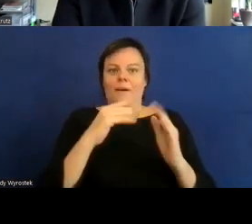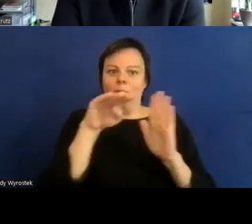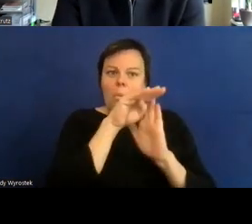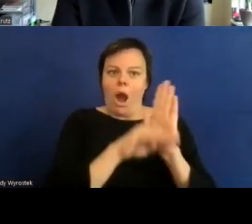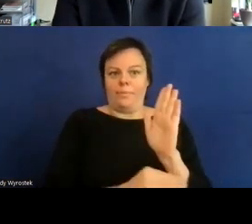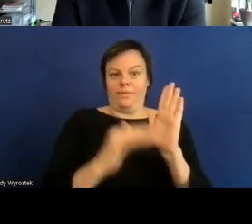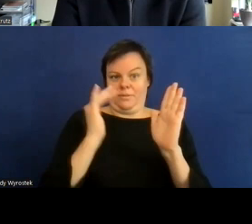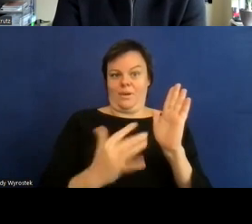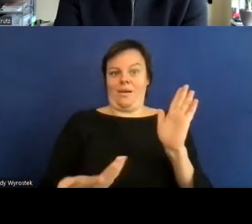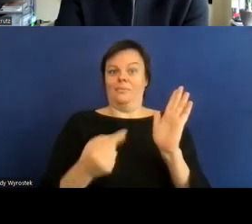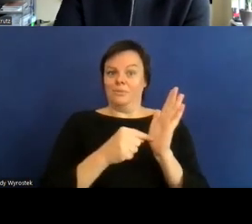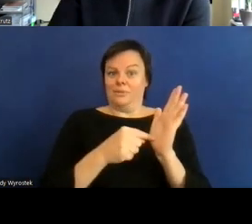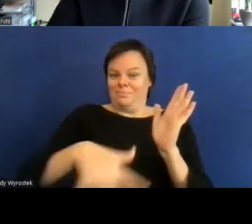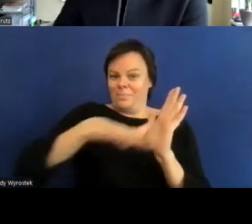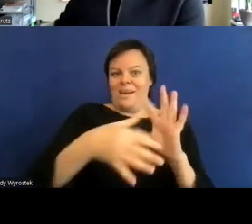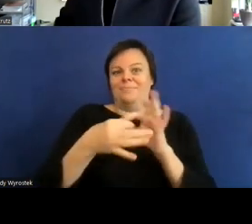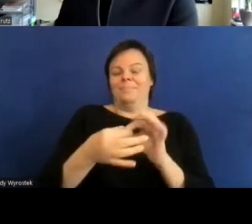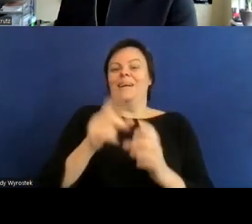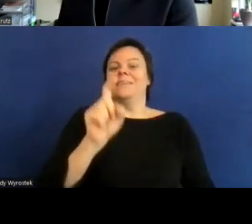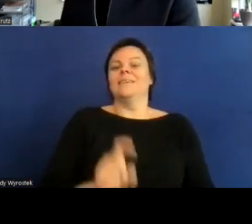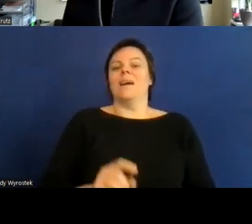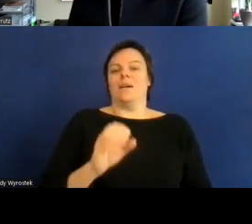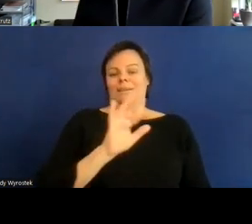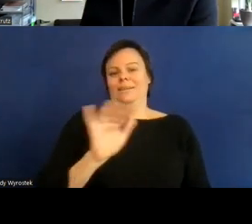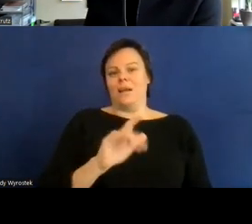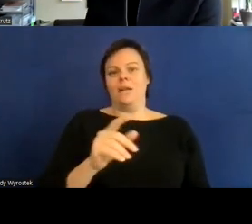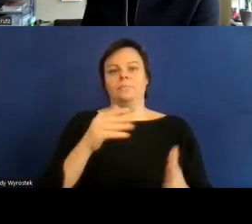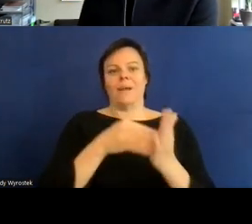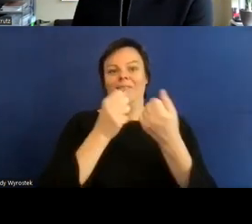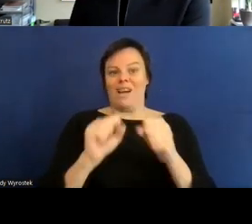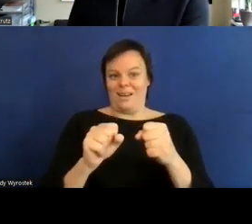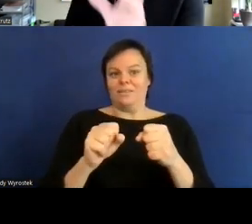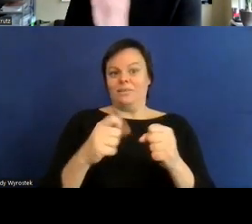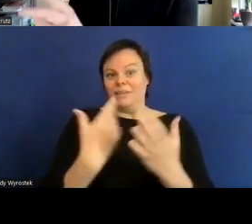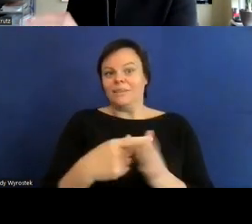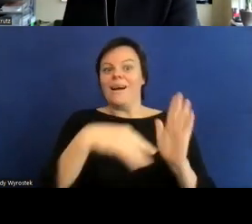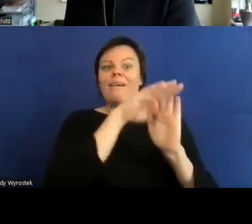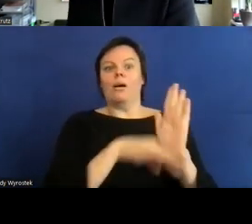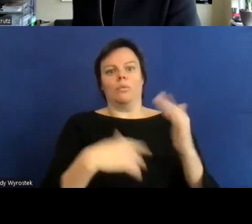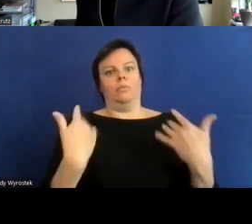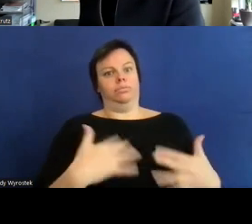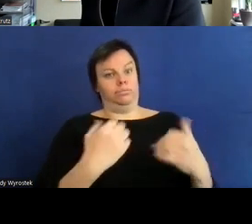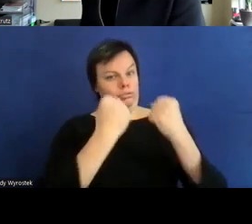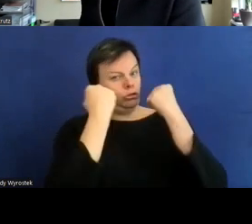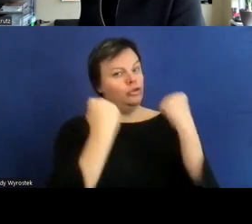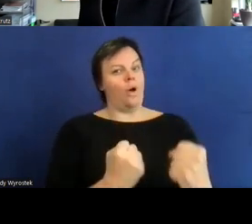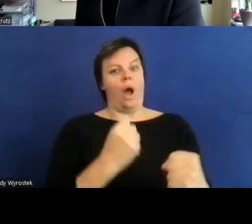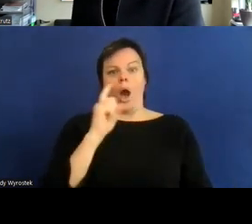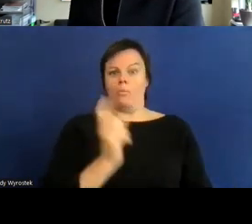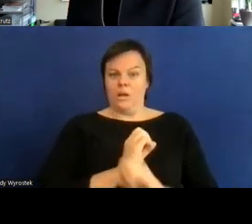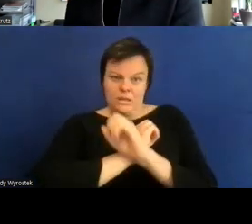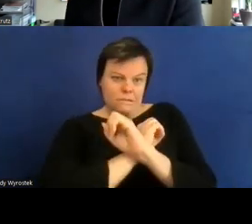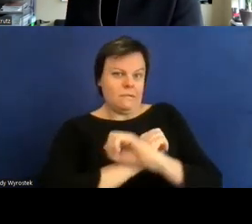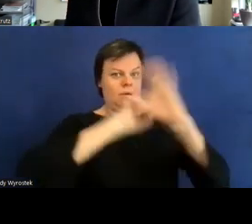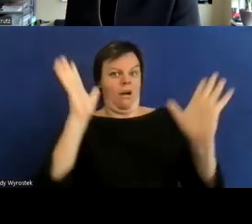sind also die regelungen sehr sehr stark und sehr sehr eindeutig wenn wir jetzt mal reinspringen zum einen erst mal in